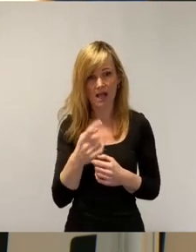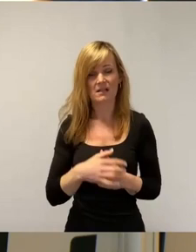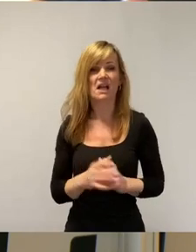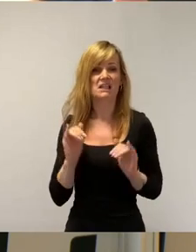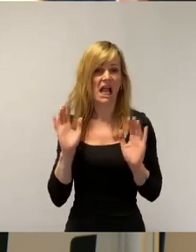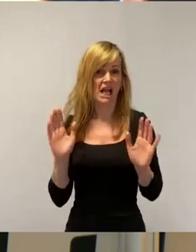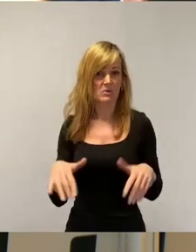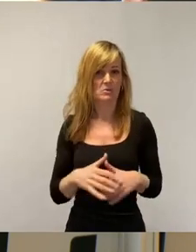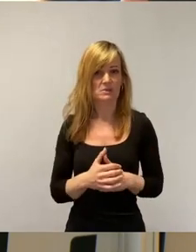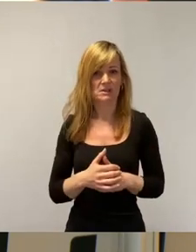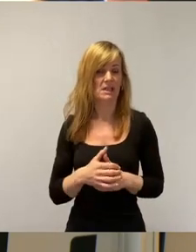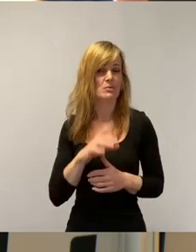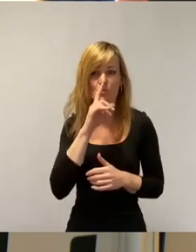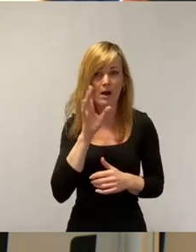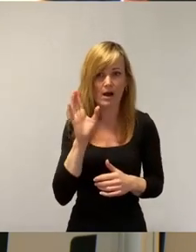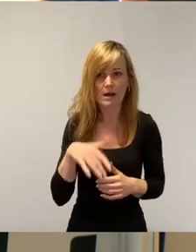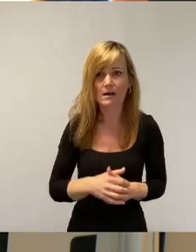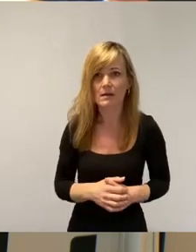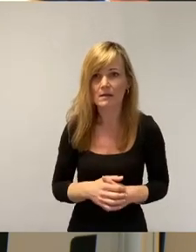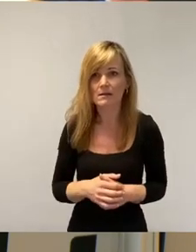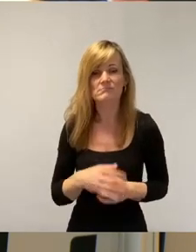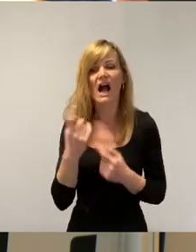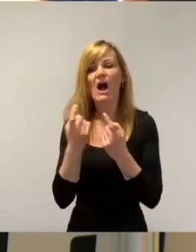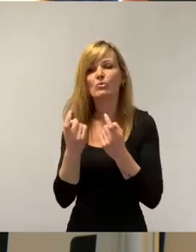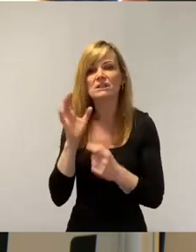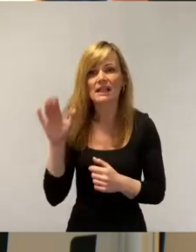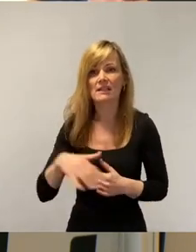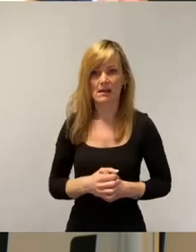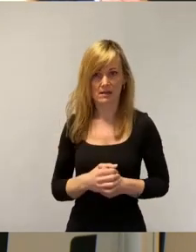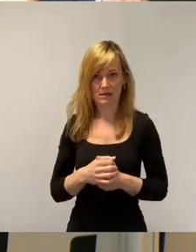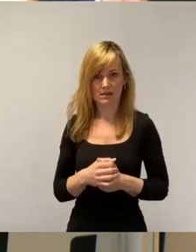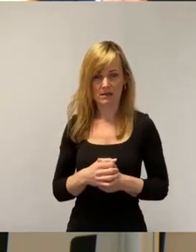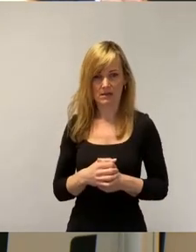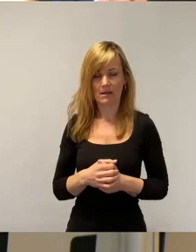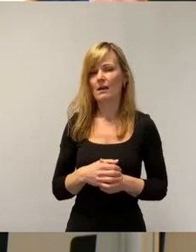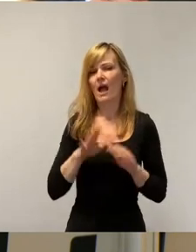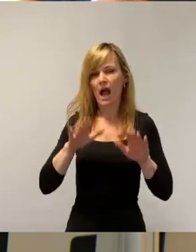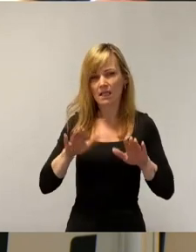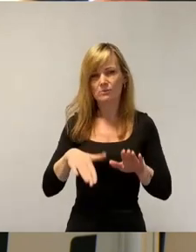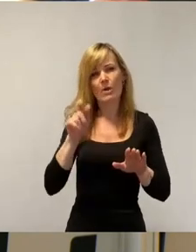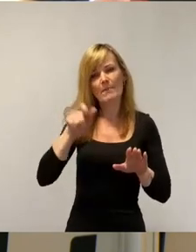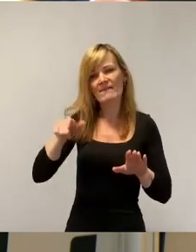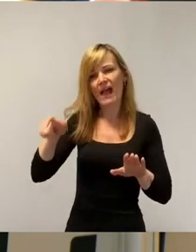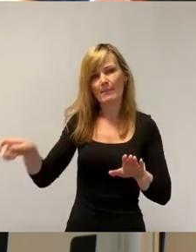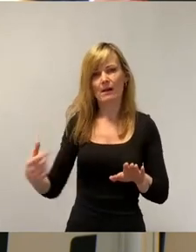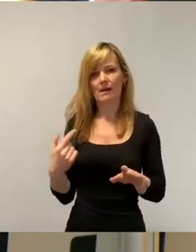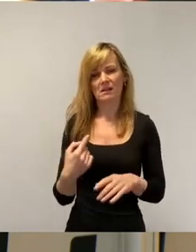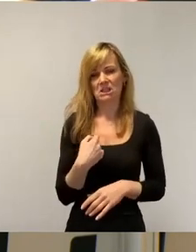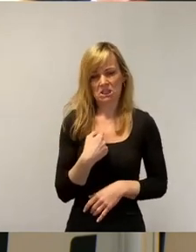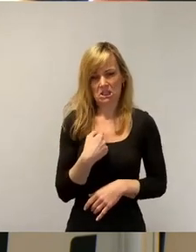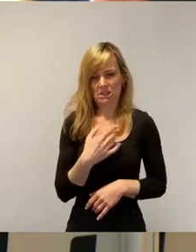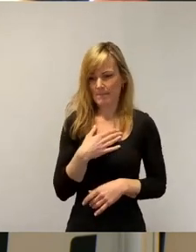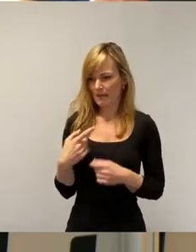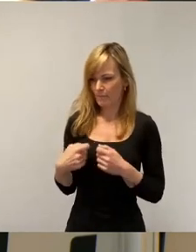es geht ja nur um die Ausländer, die, also die Bewerber, die, es geht ja nicht um mich, es geht ja nicht um meine Freunde und meine